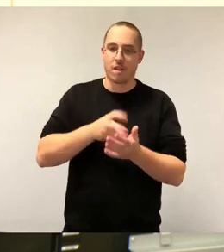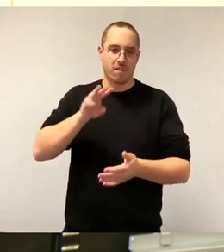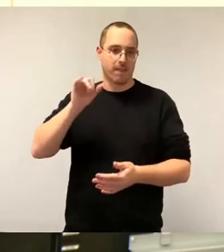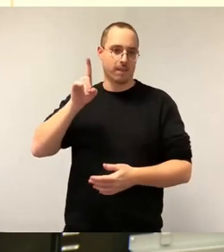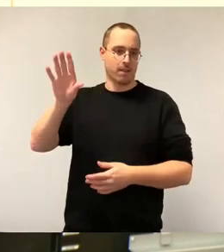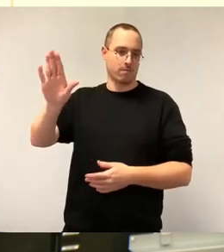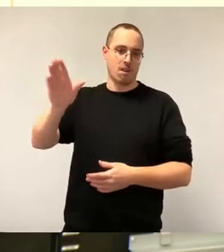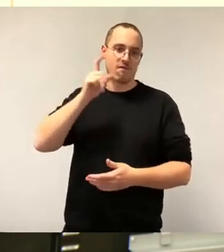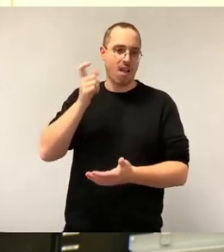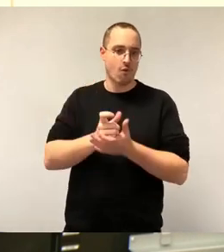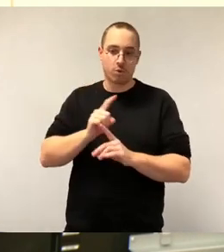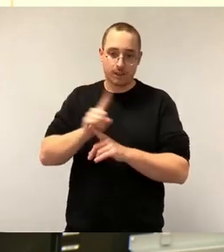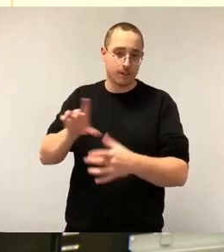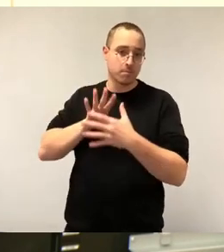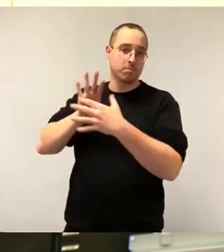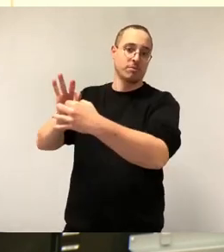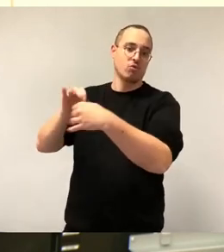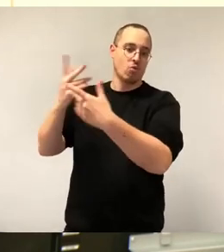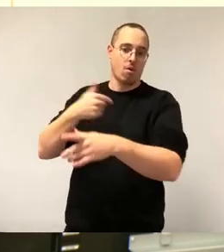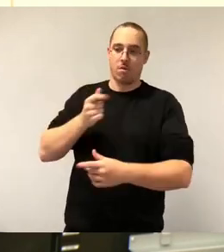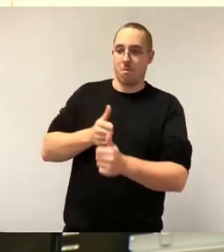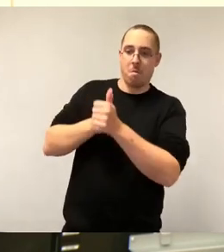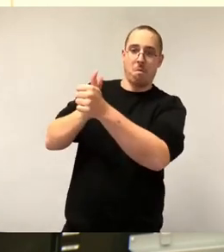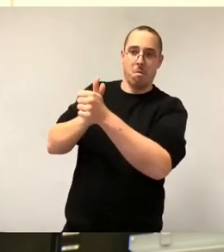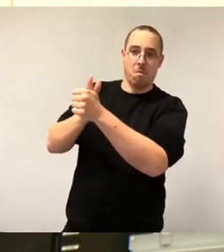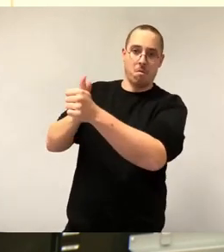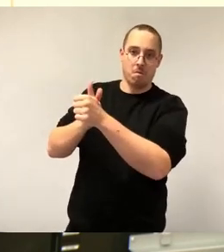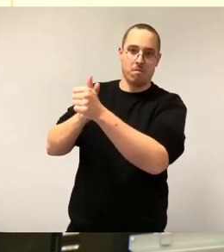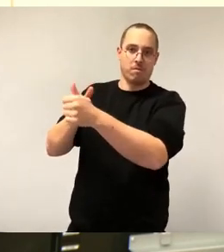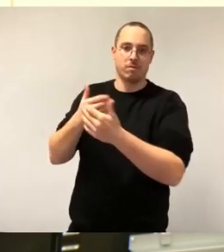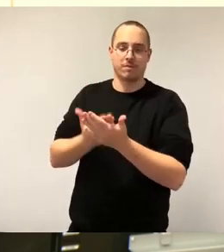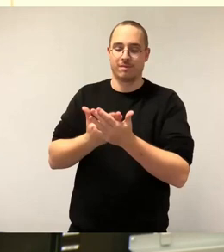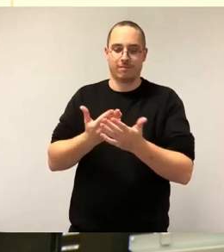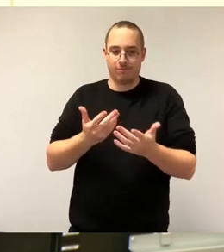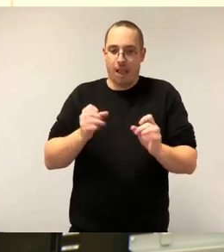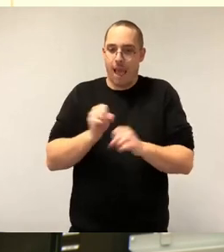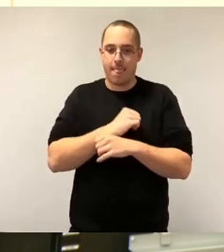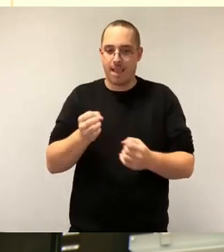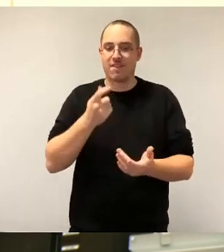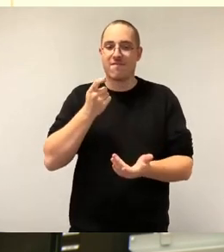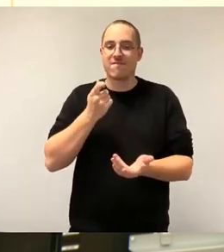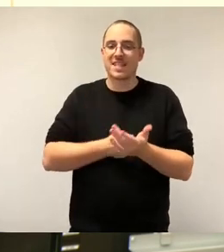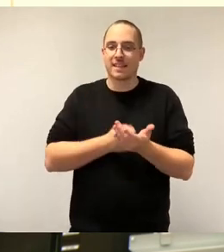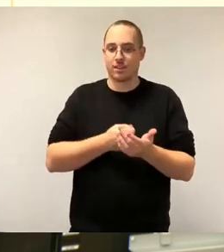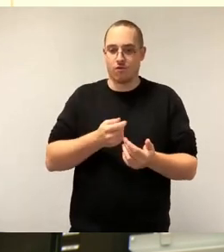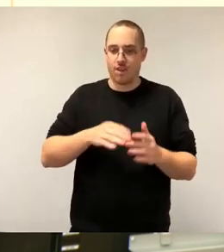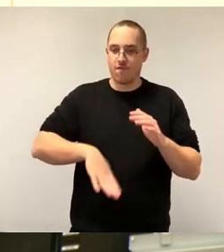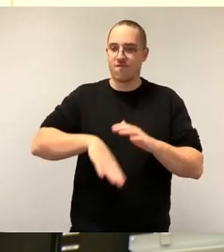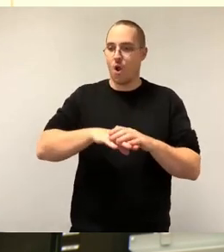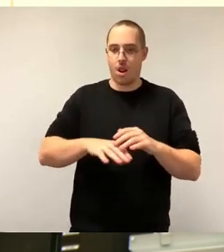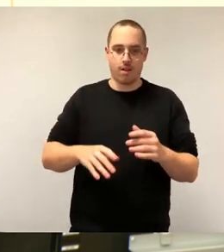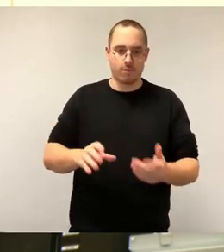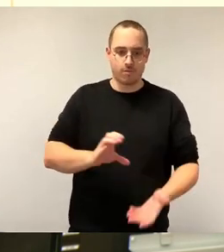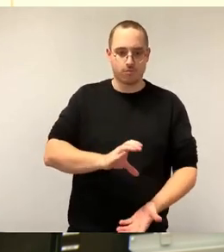hinterhergelaufen ist. Und so kommt man im Prinzip nie zu einer gedeckten Finanzierung und der Wohnungsmarkt kommt damit nicht voran.